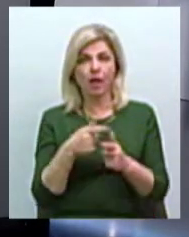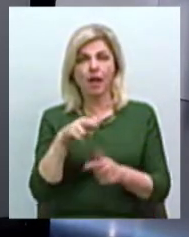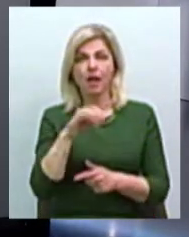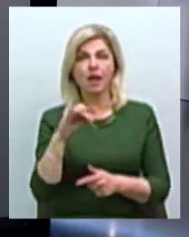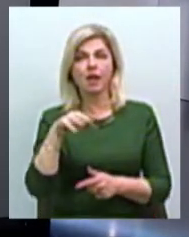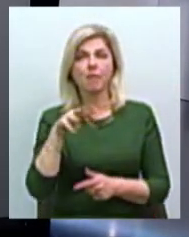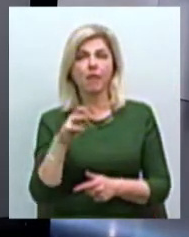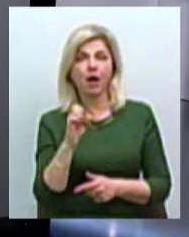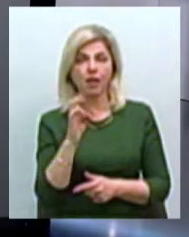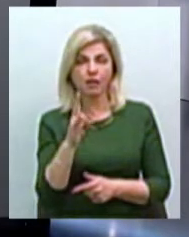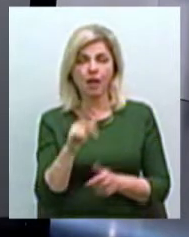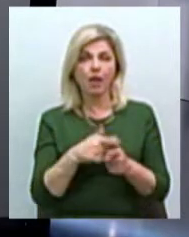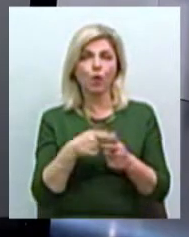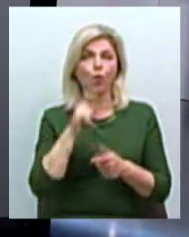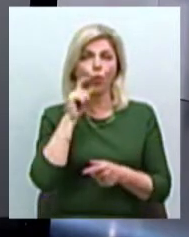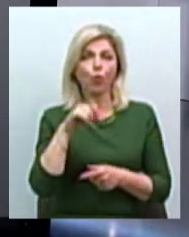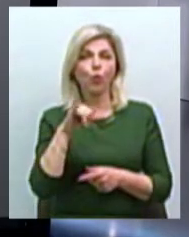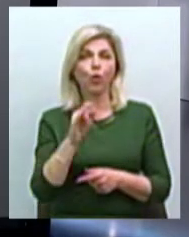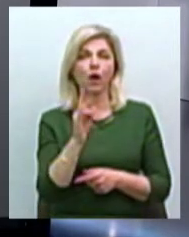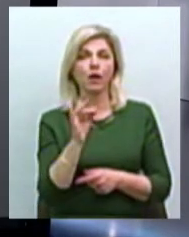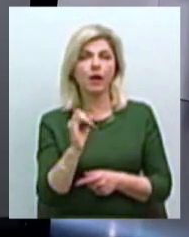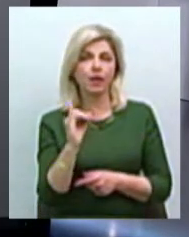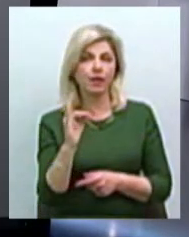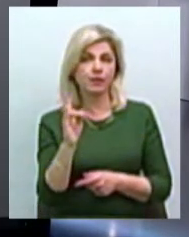до Українка, це